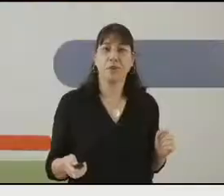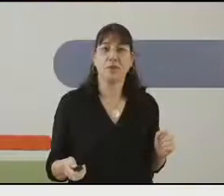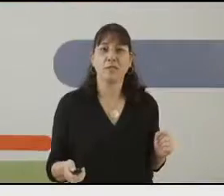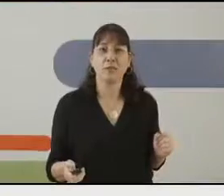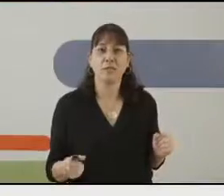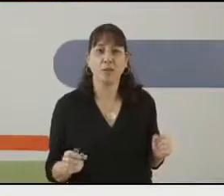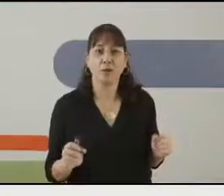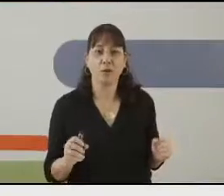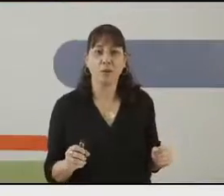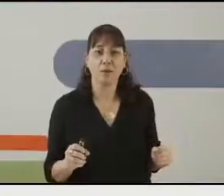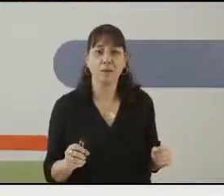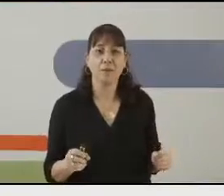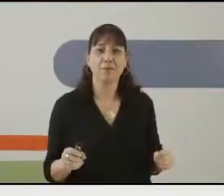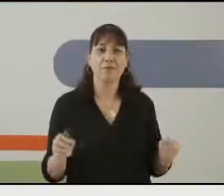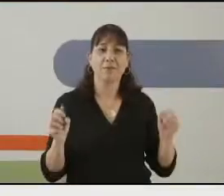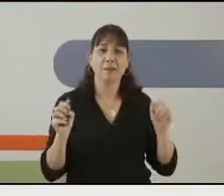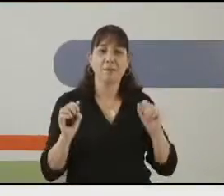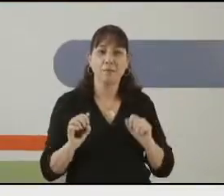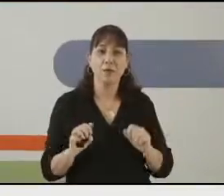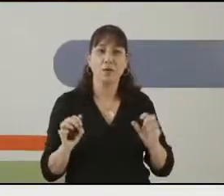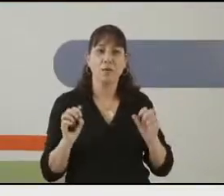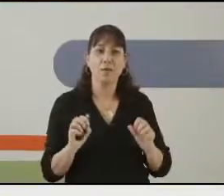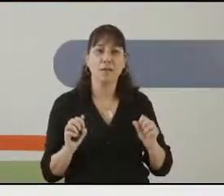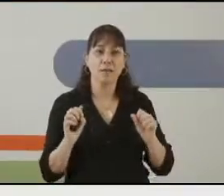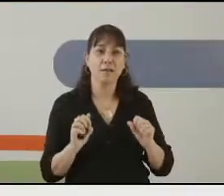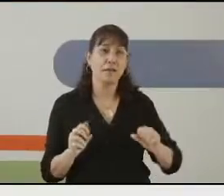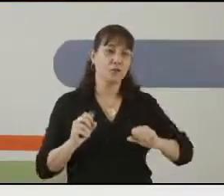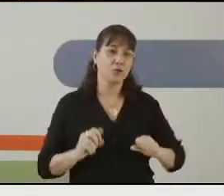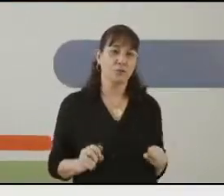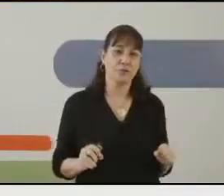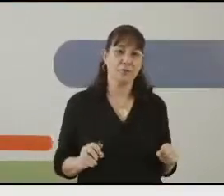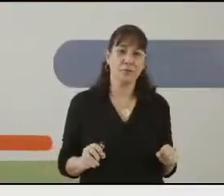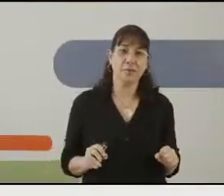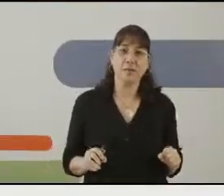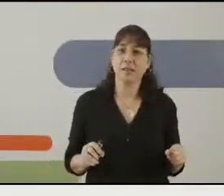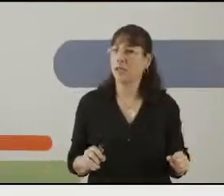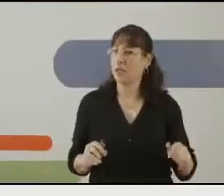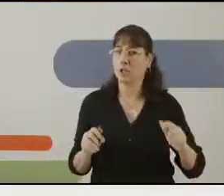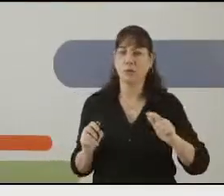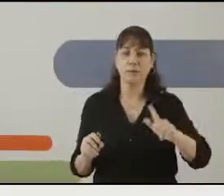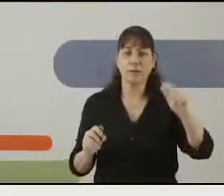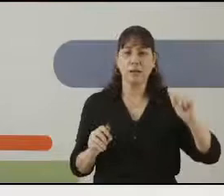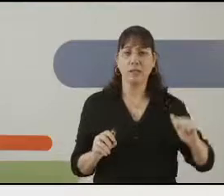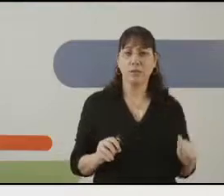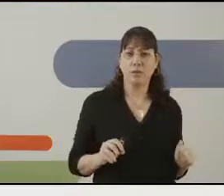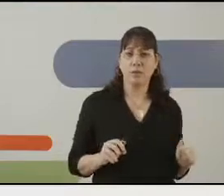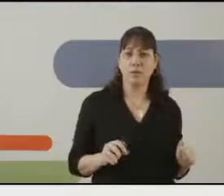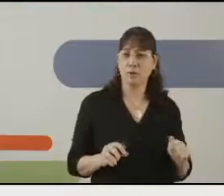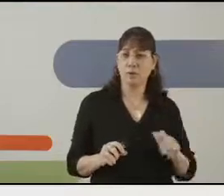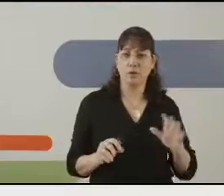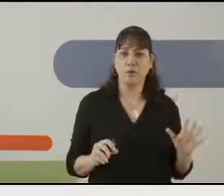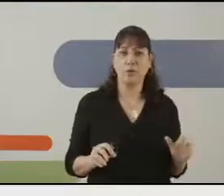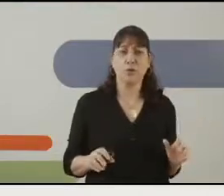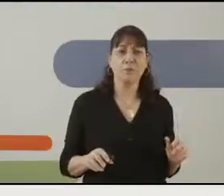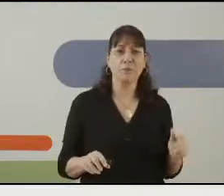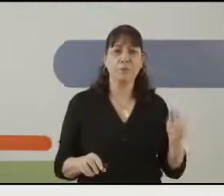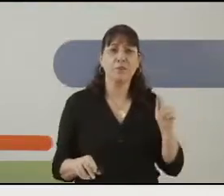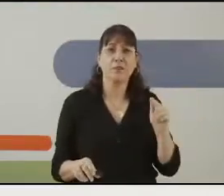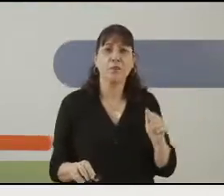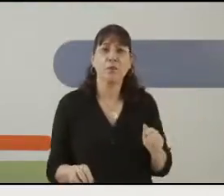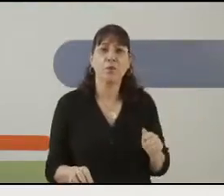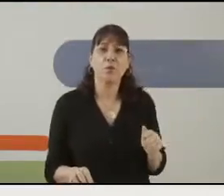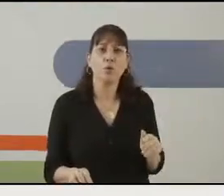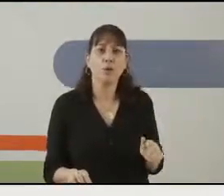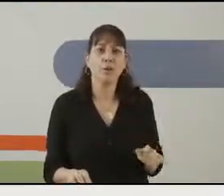עכשיו אני רוצה להראות לכם מה עושה יאירי שלי. יאירי שלי הוא ילד בגן בדיוק כמוכם,